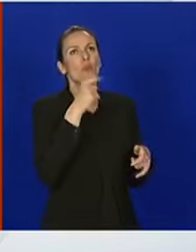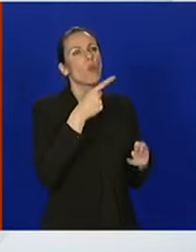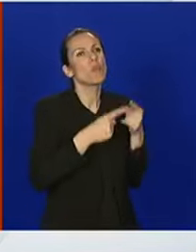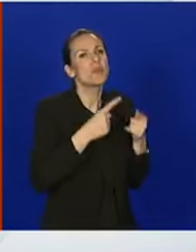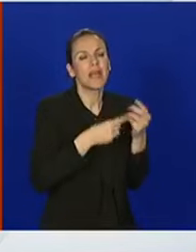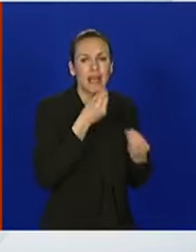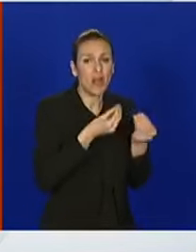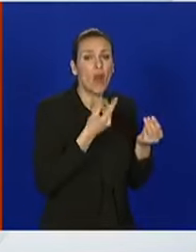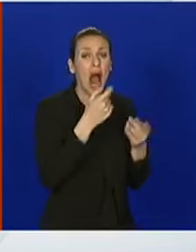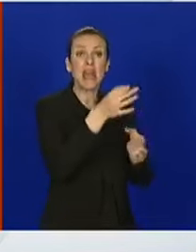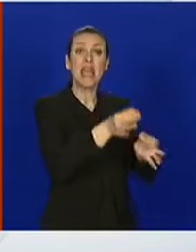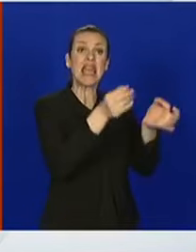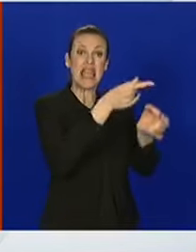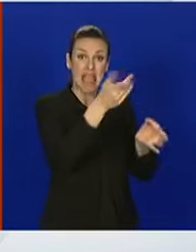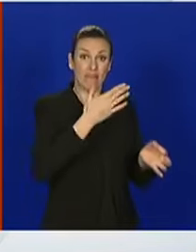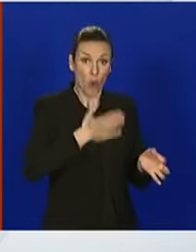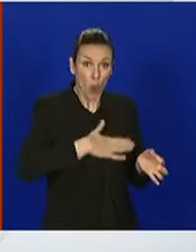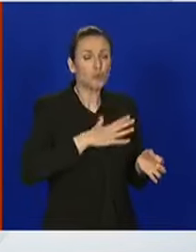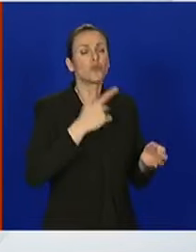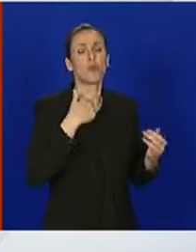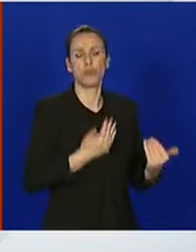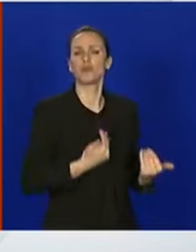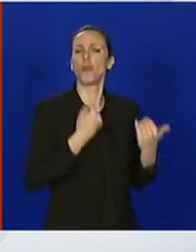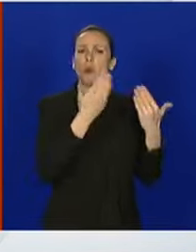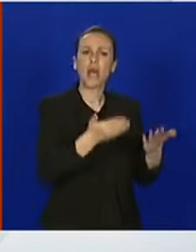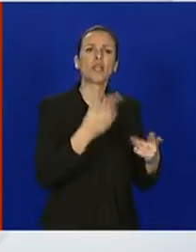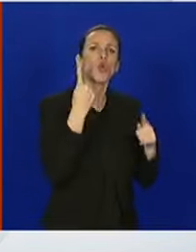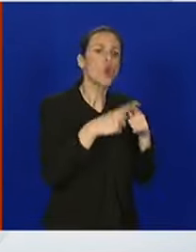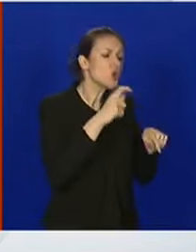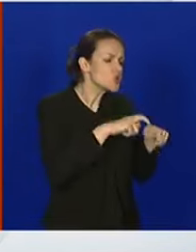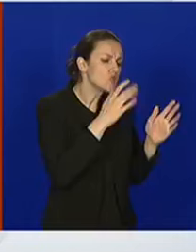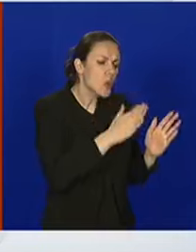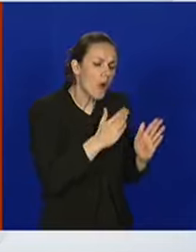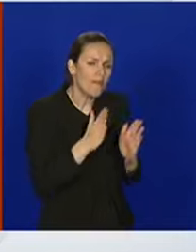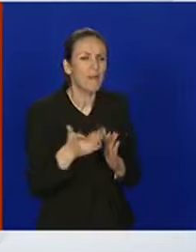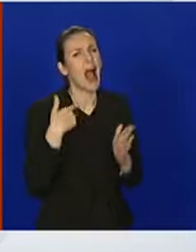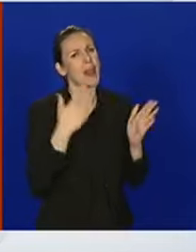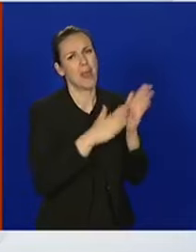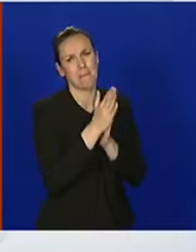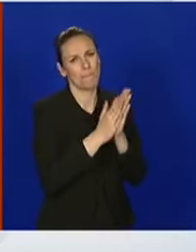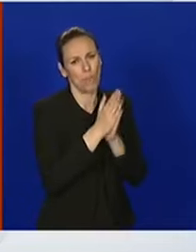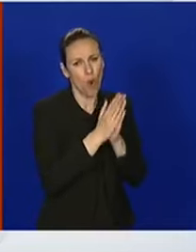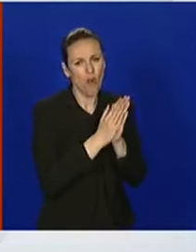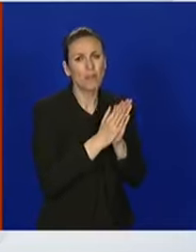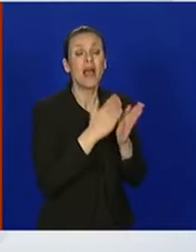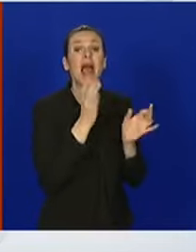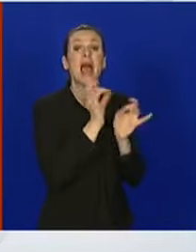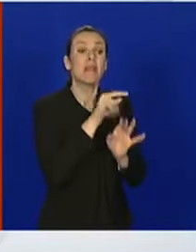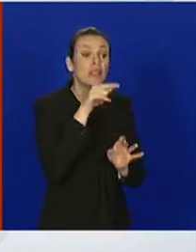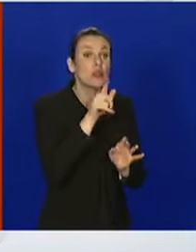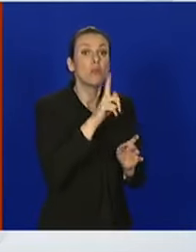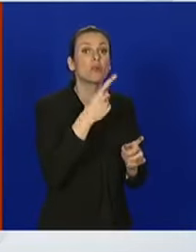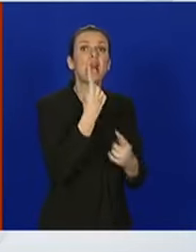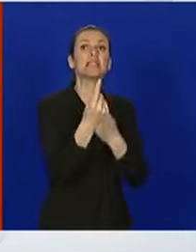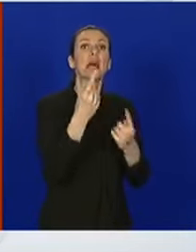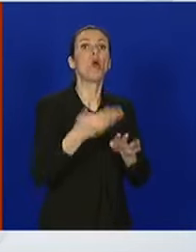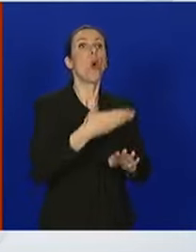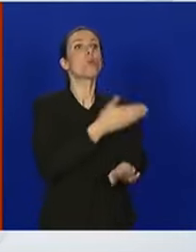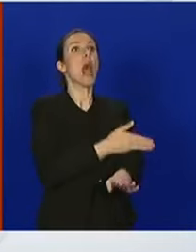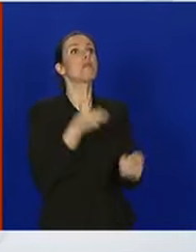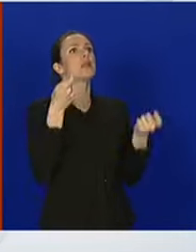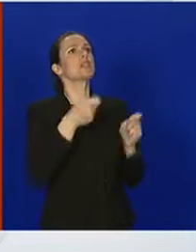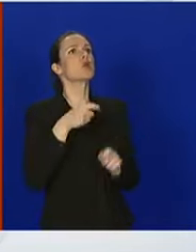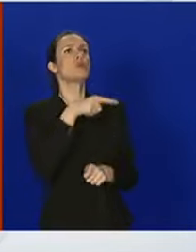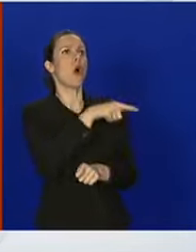Ukoliko javnost to želi, može dobiti kronologiju zbiljanja, ali vas molim da nitko bez upravo tih podataka ne donosi pre rano zaključke.